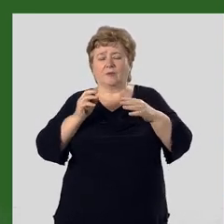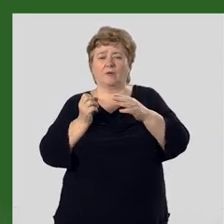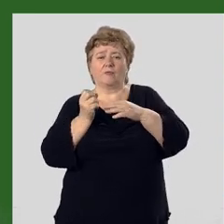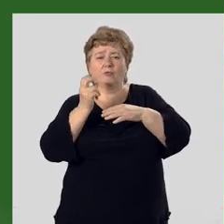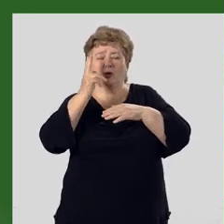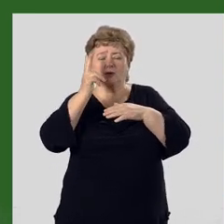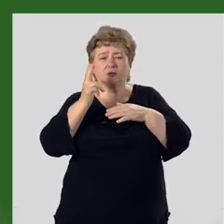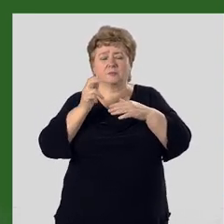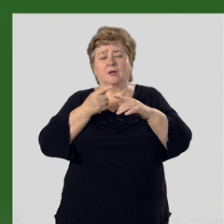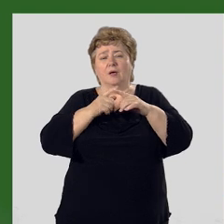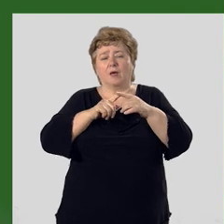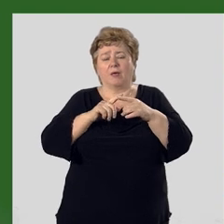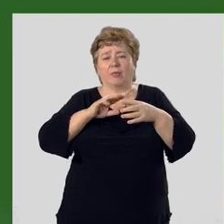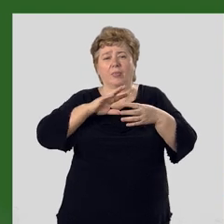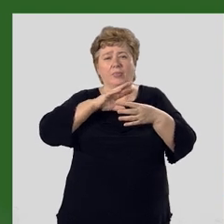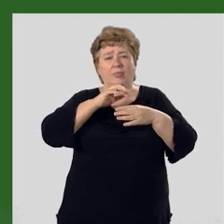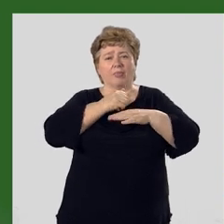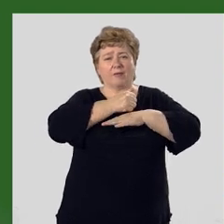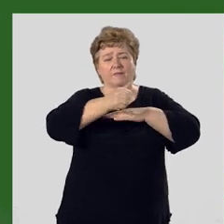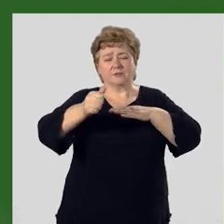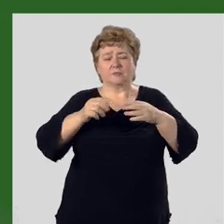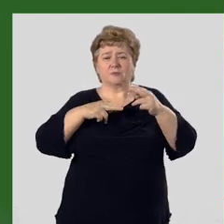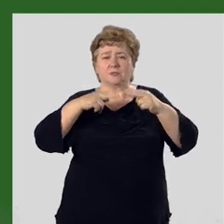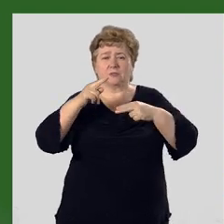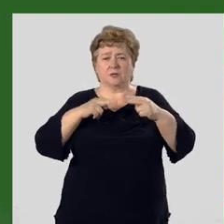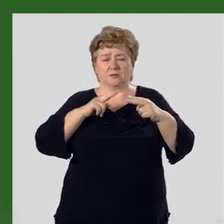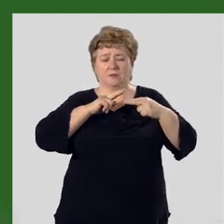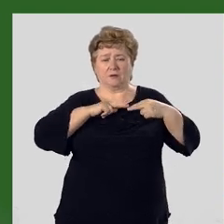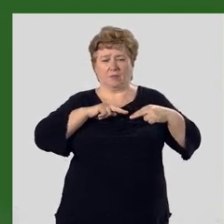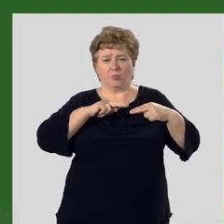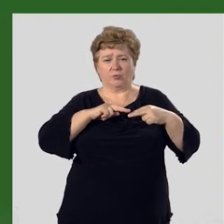вулканизма – это в основном созидательная работа.